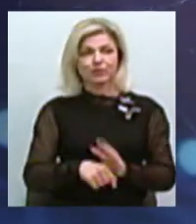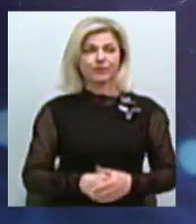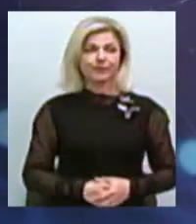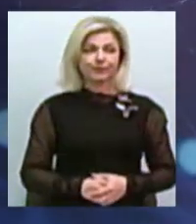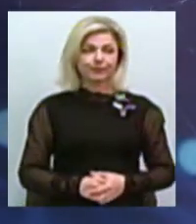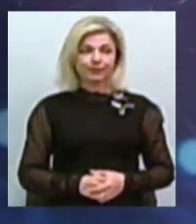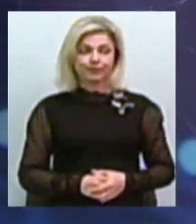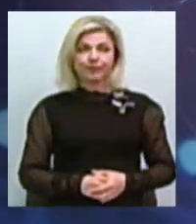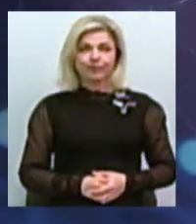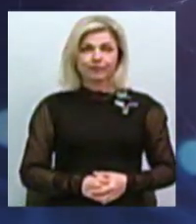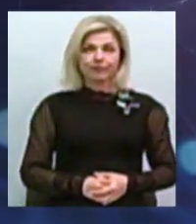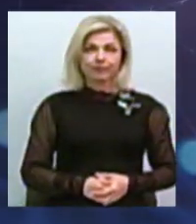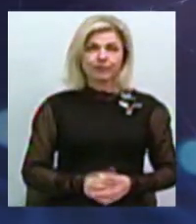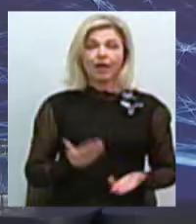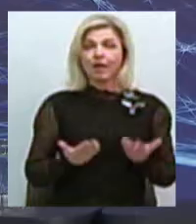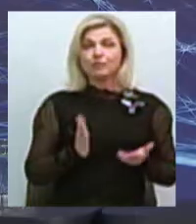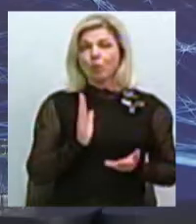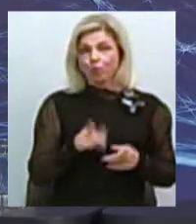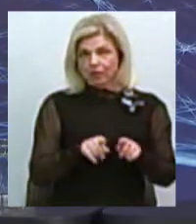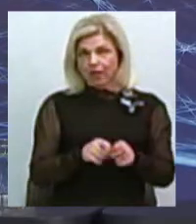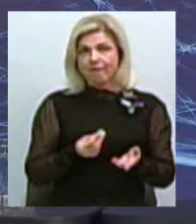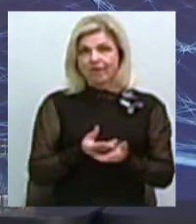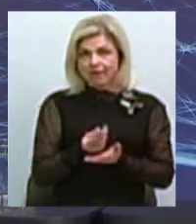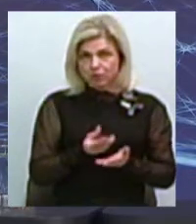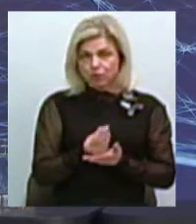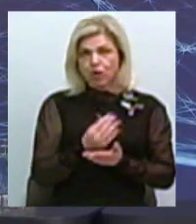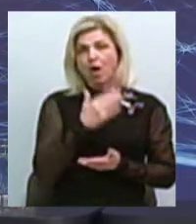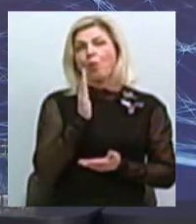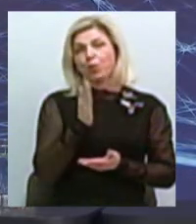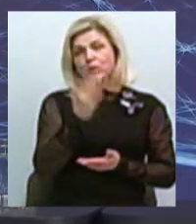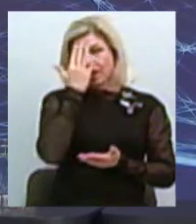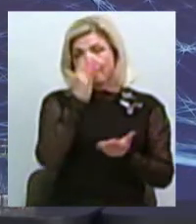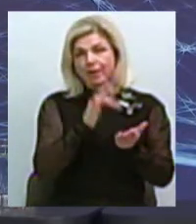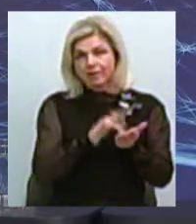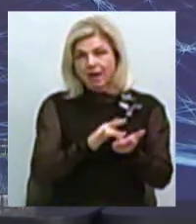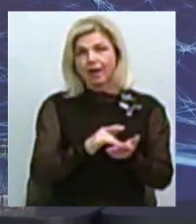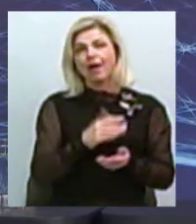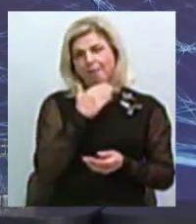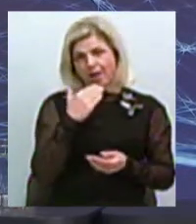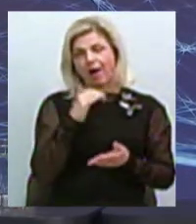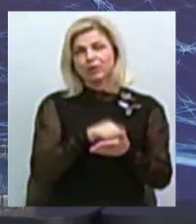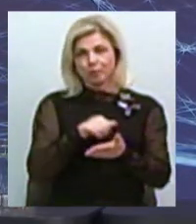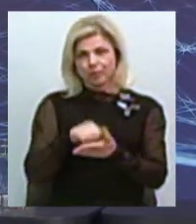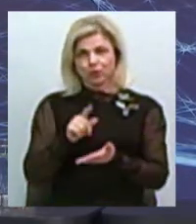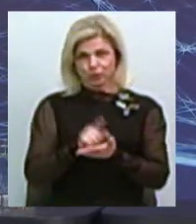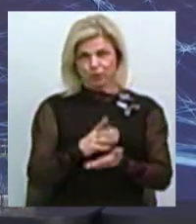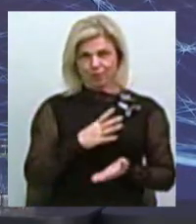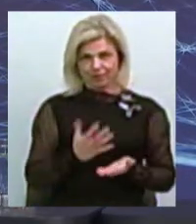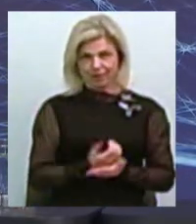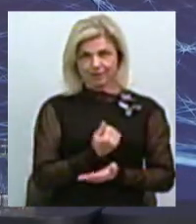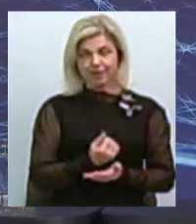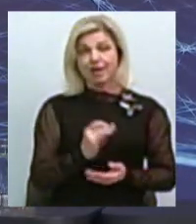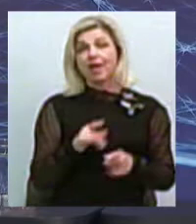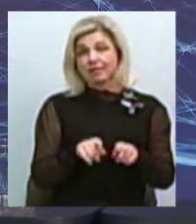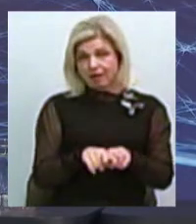наприклад. Якщо буде така мета. Якщо буде фінансування. Тут багато складових має зійтися в одній точці. І в такому